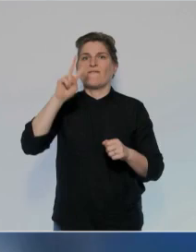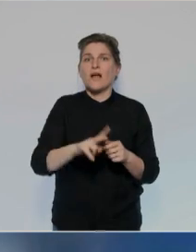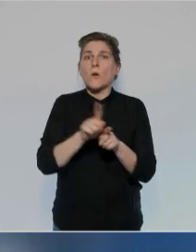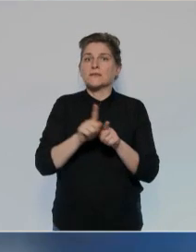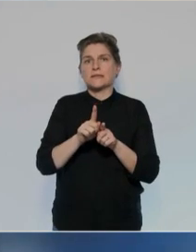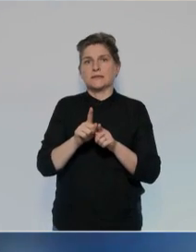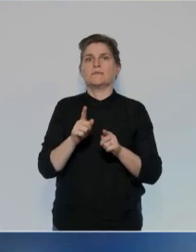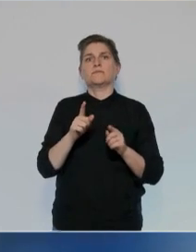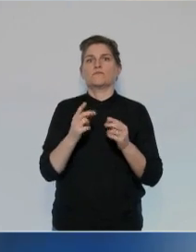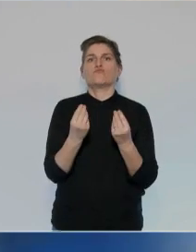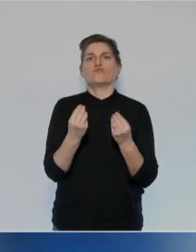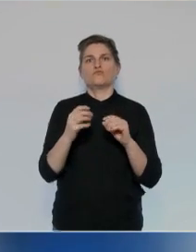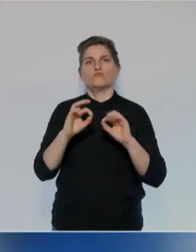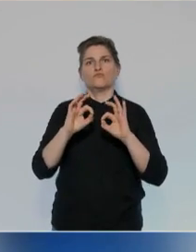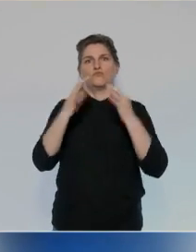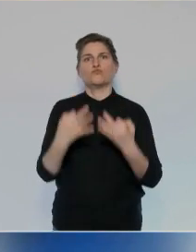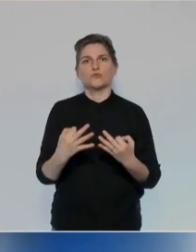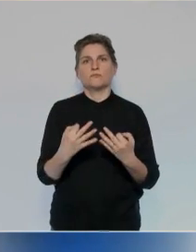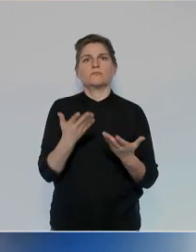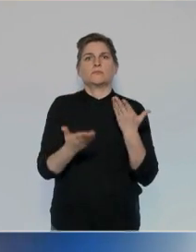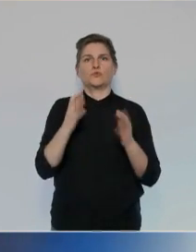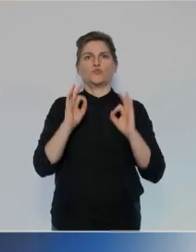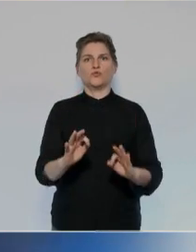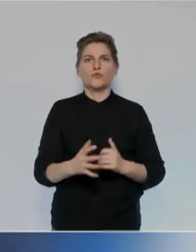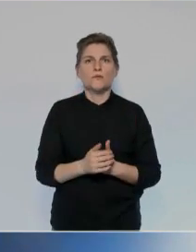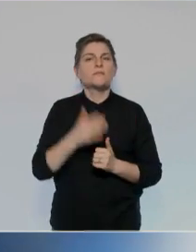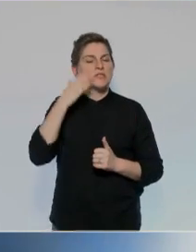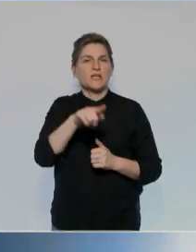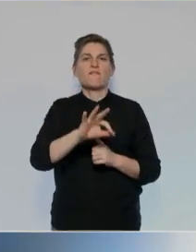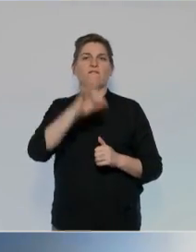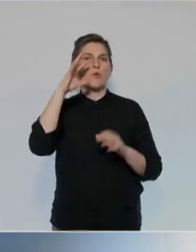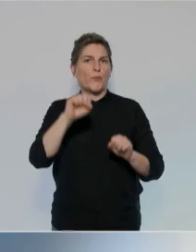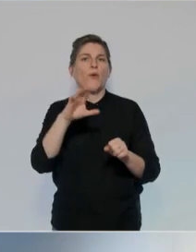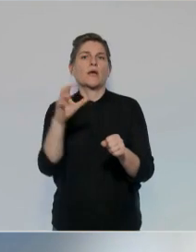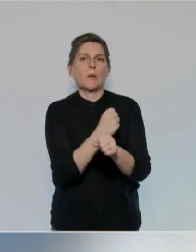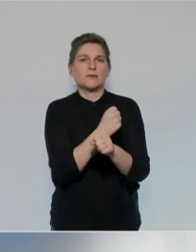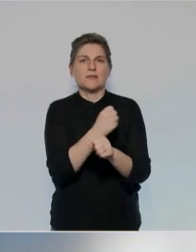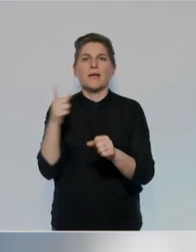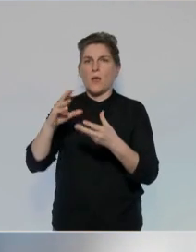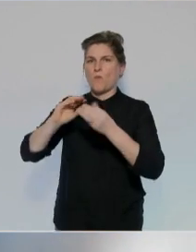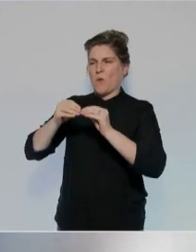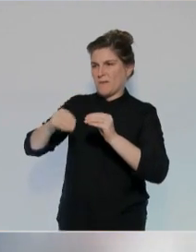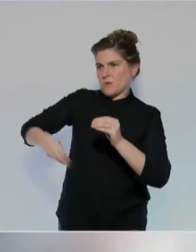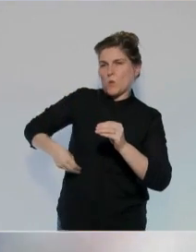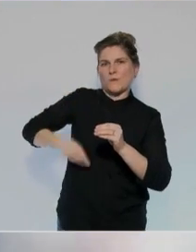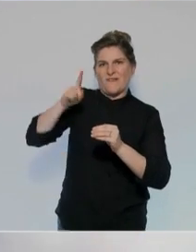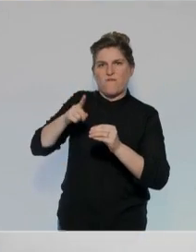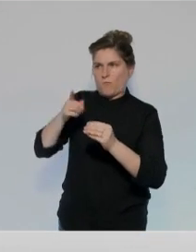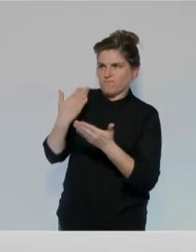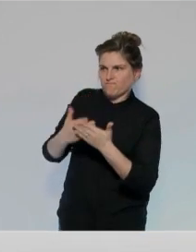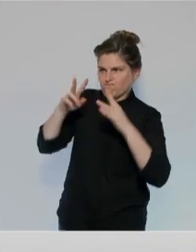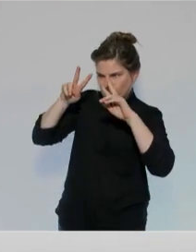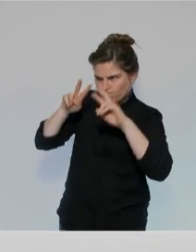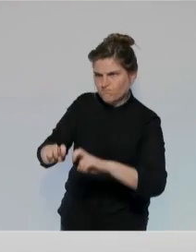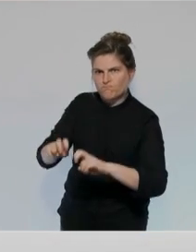financièrement au centime près. Je sais que la France a tout pour réussir. Je veux m'attaquer aux causes réelles des problèmes.